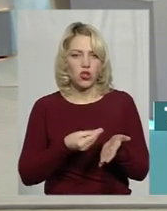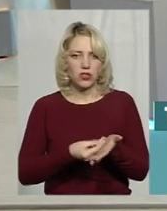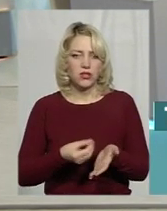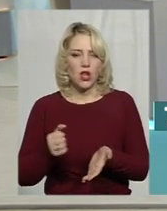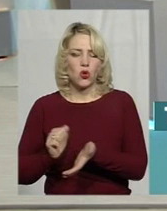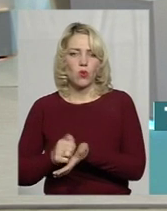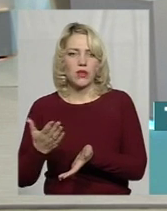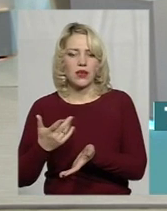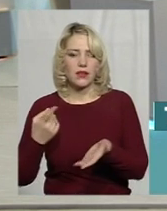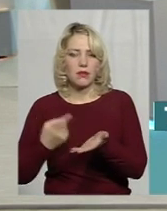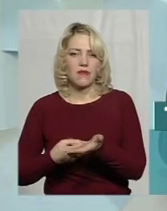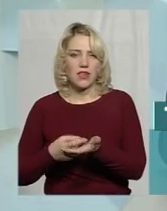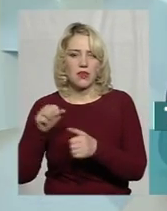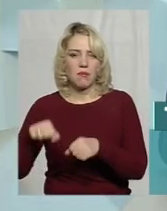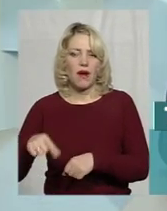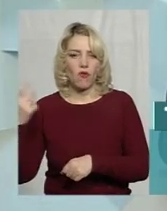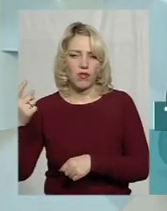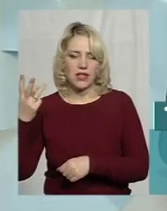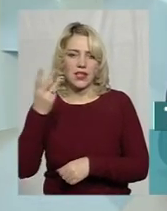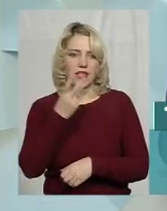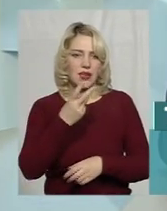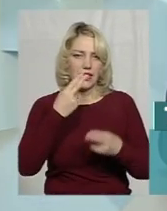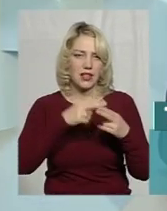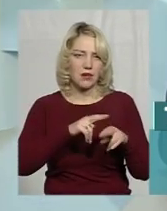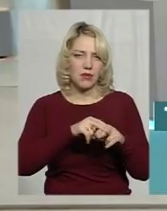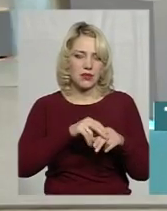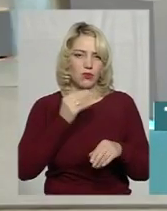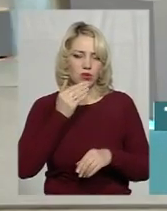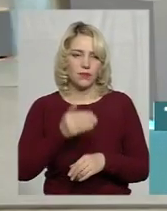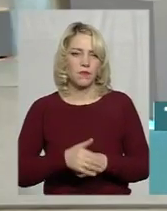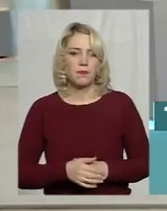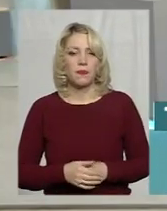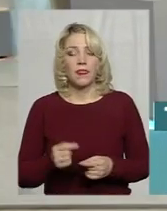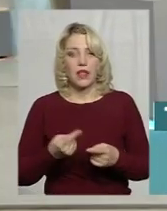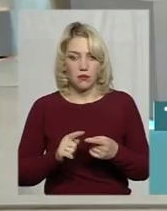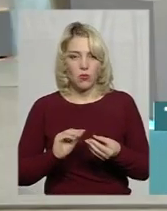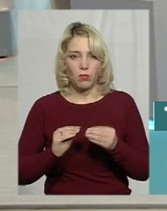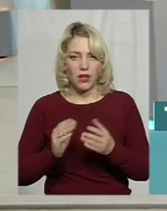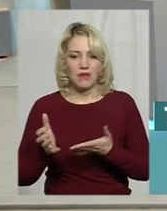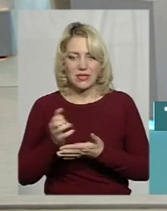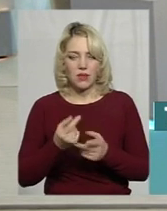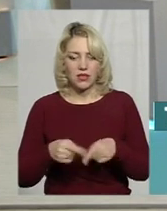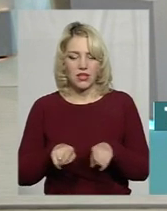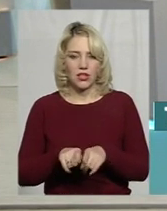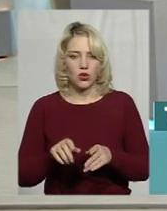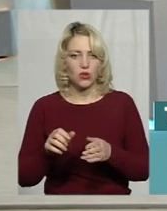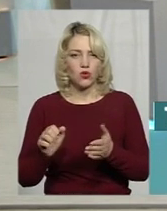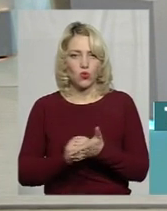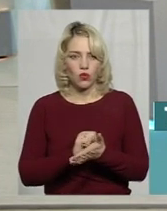право власності, і третій – це тих паспортів. Максима, чи то проблема, як зібрати оці передраховані документи?